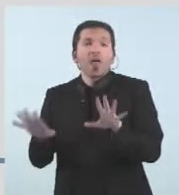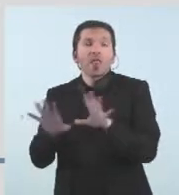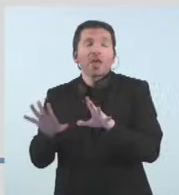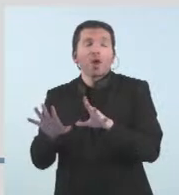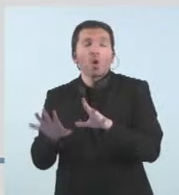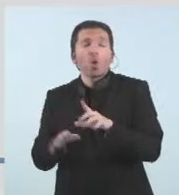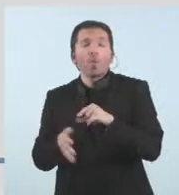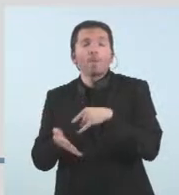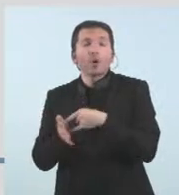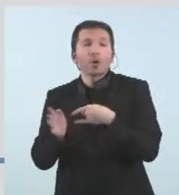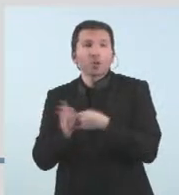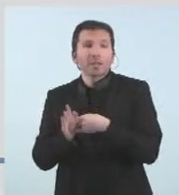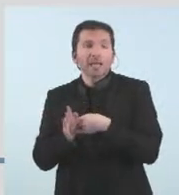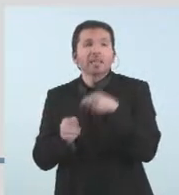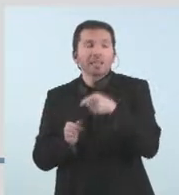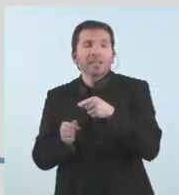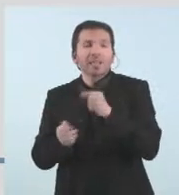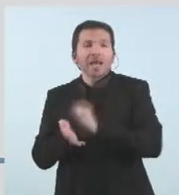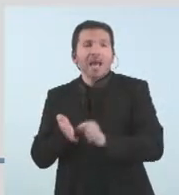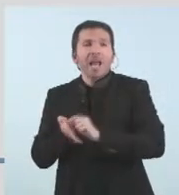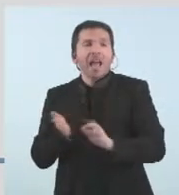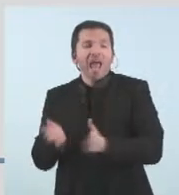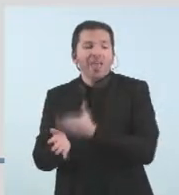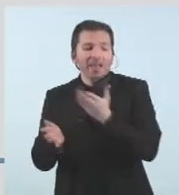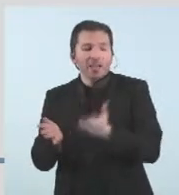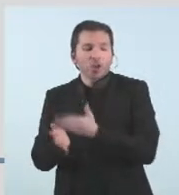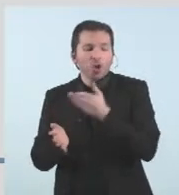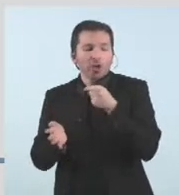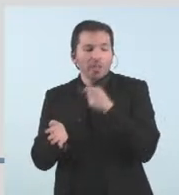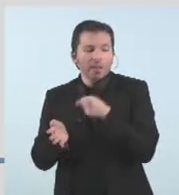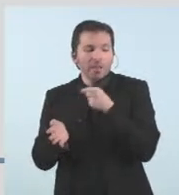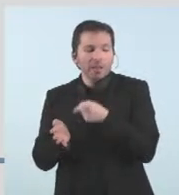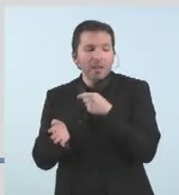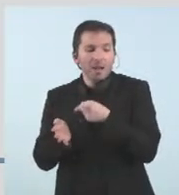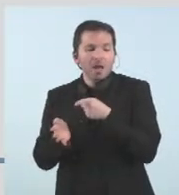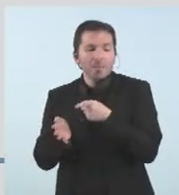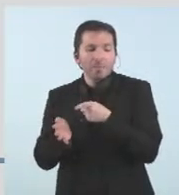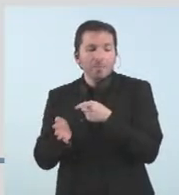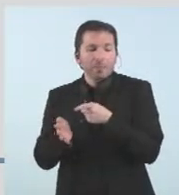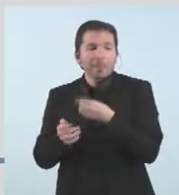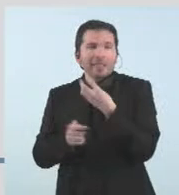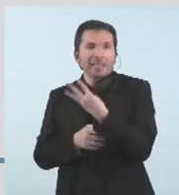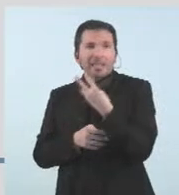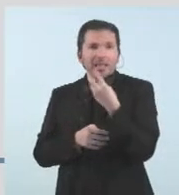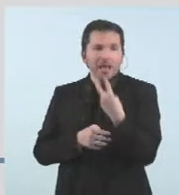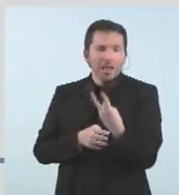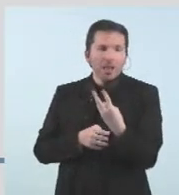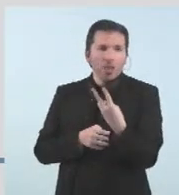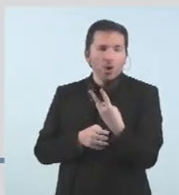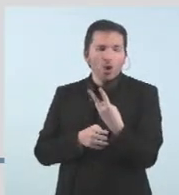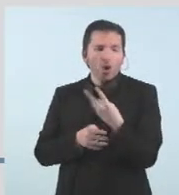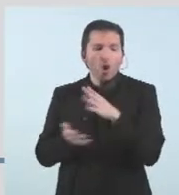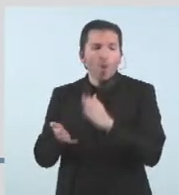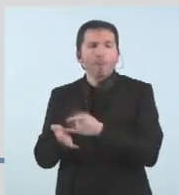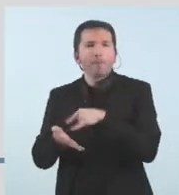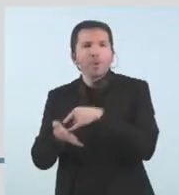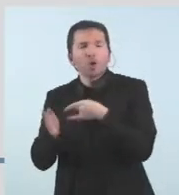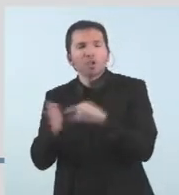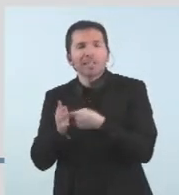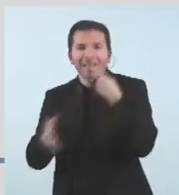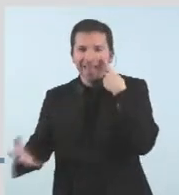ens hem classificat en funció de tipologia de les bases 32 projectes d'arts escèniques i música